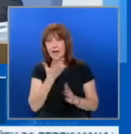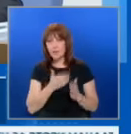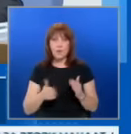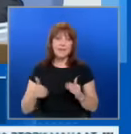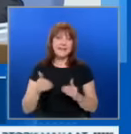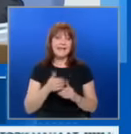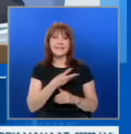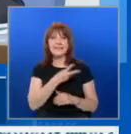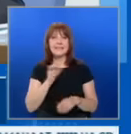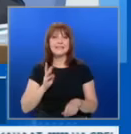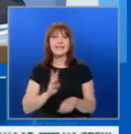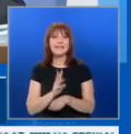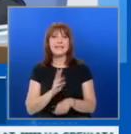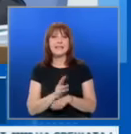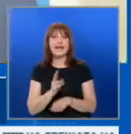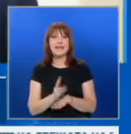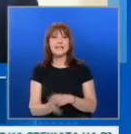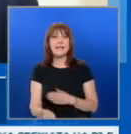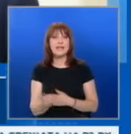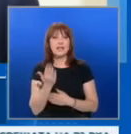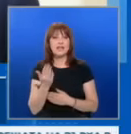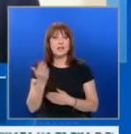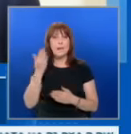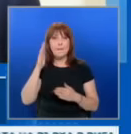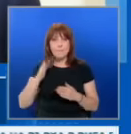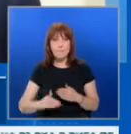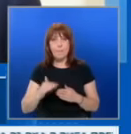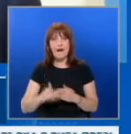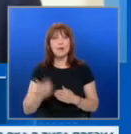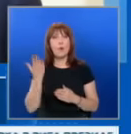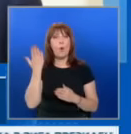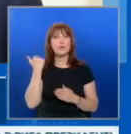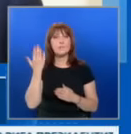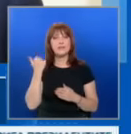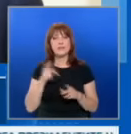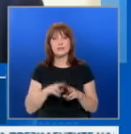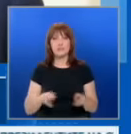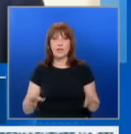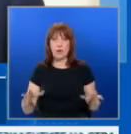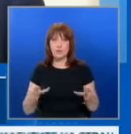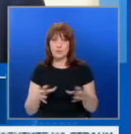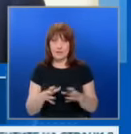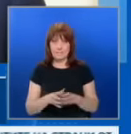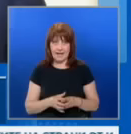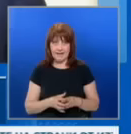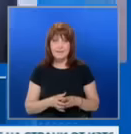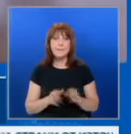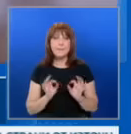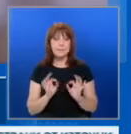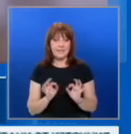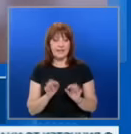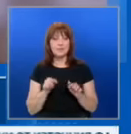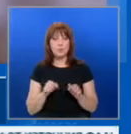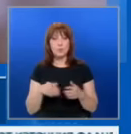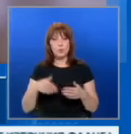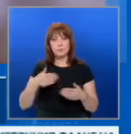313 хиляди, по-малко отколкото в предишното 49-то Народно събрание. Така че от